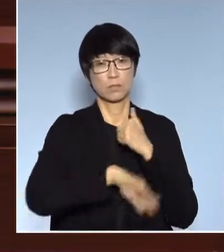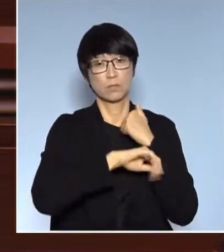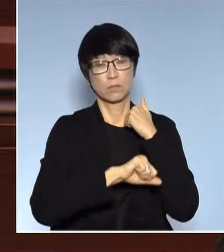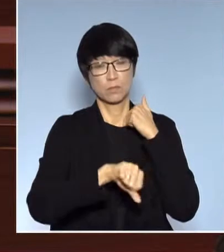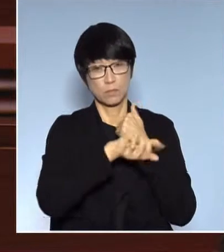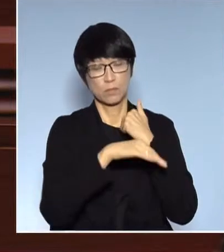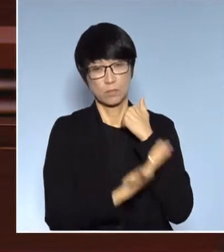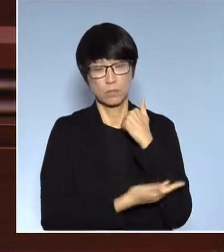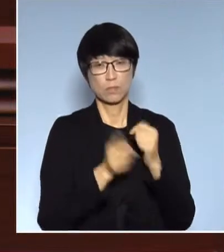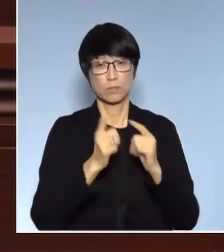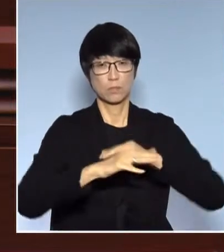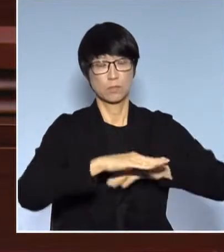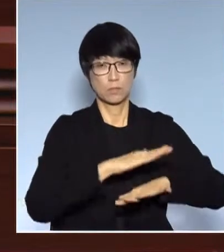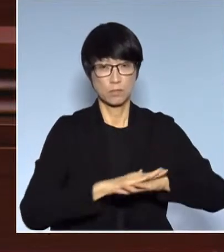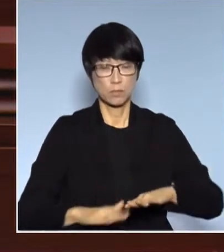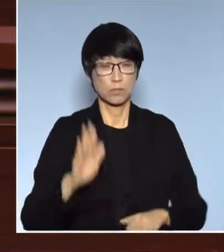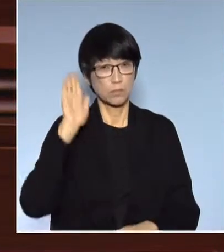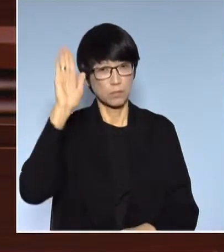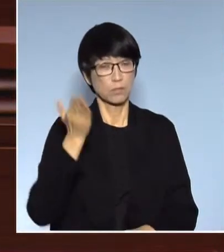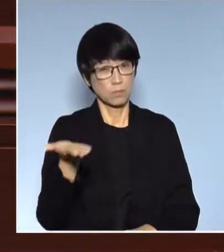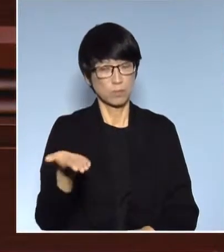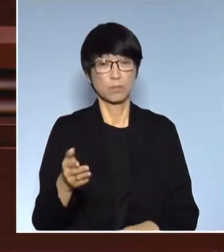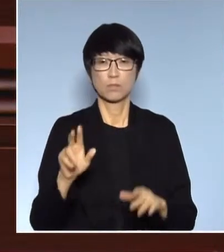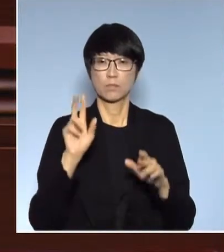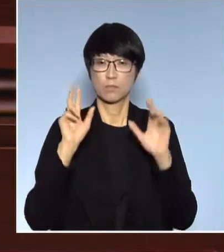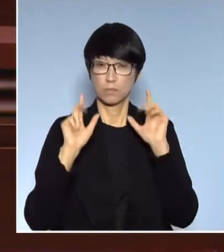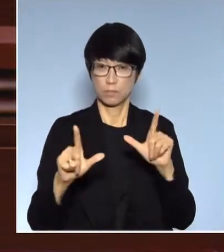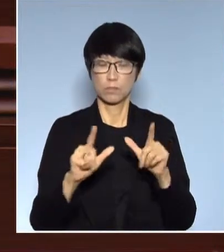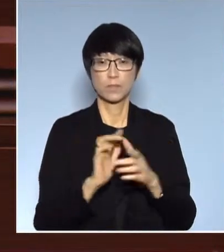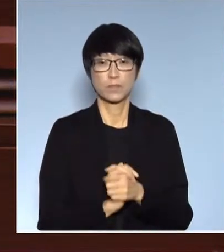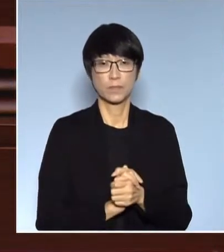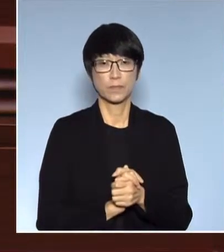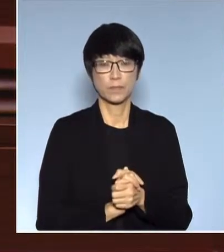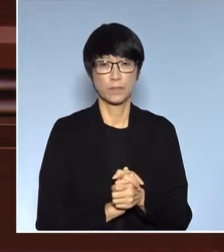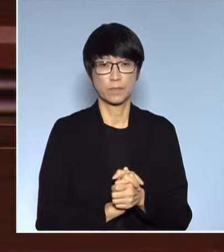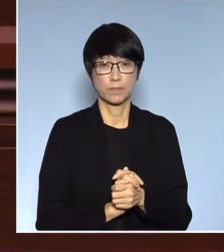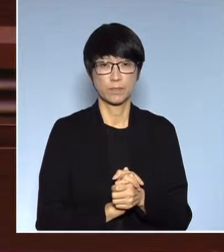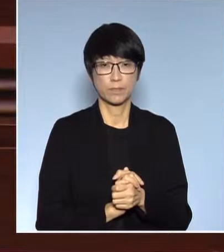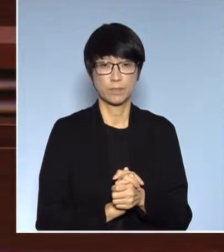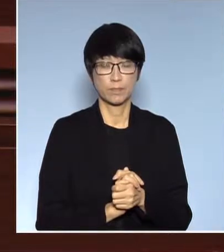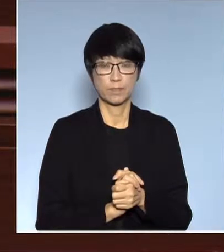界安全也好都希望司長可以看看你而當然有些問題正有一個問題就是